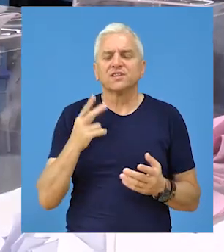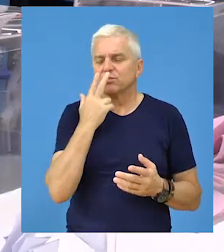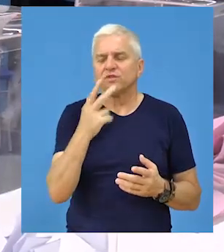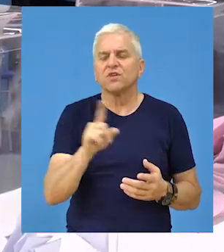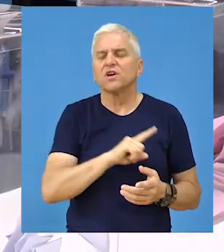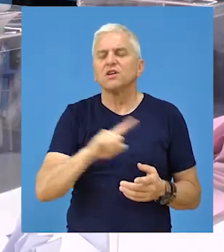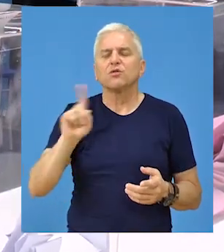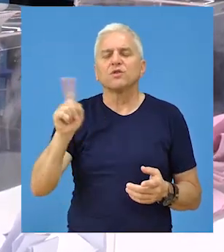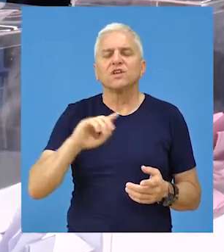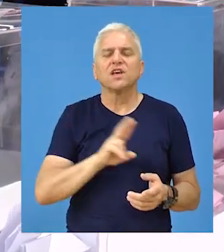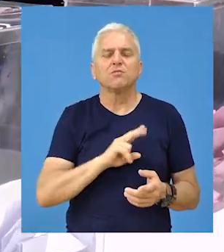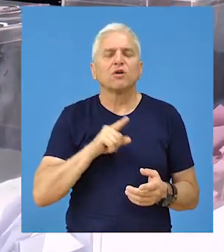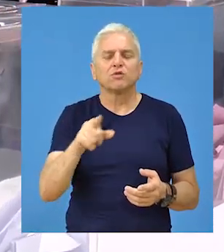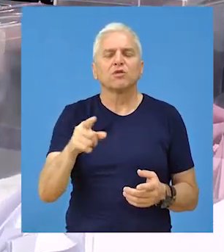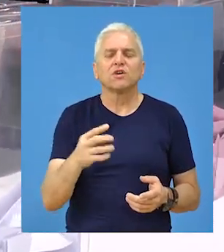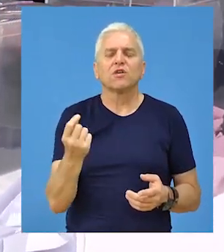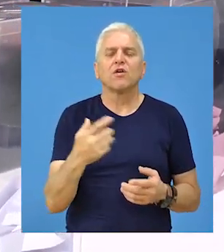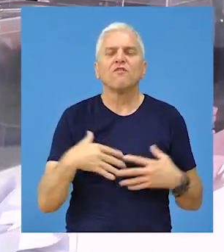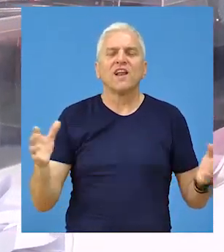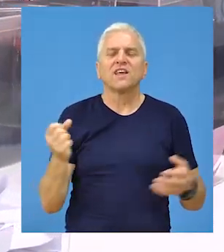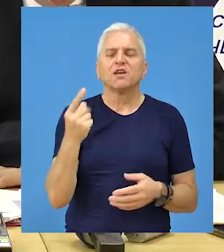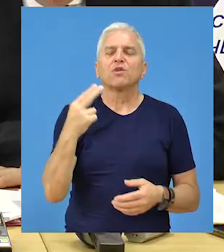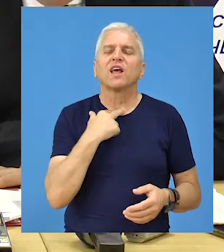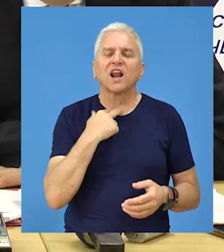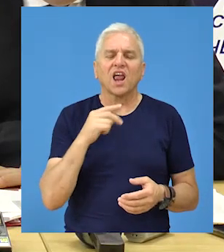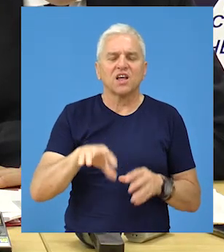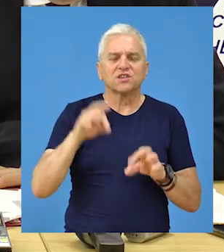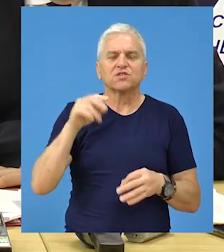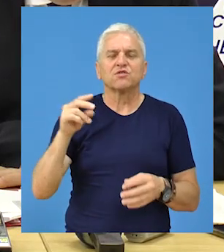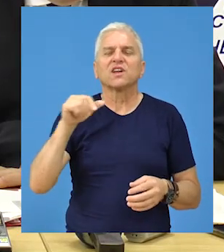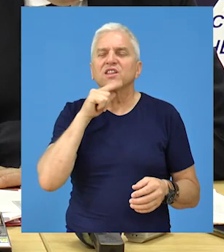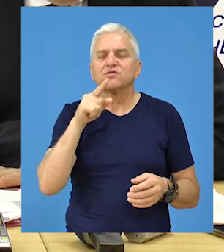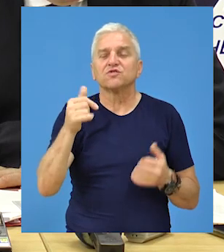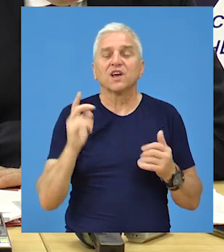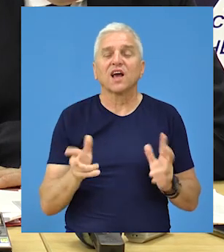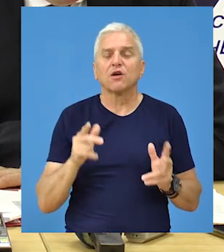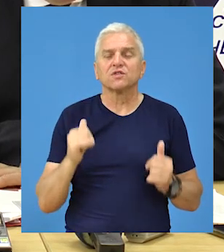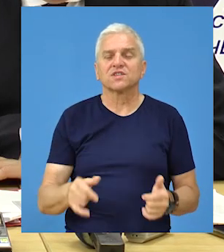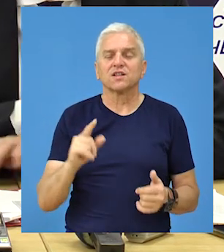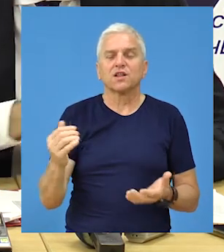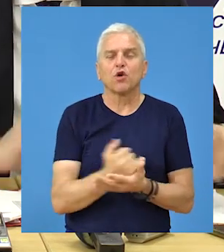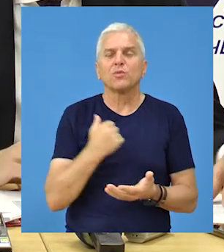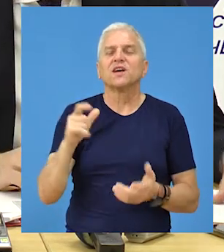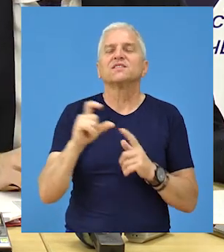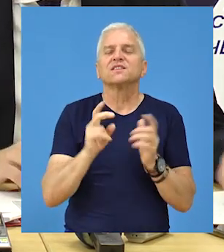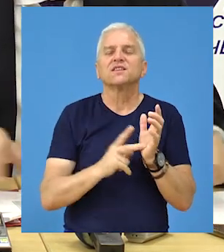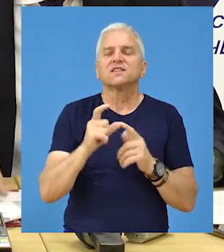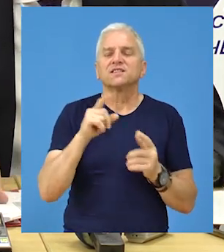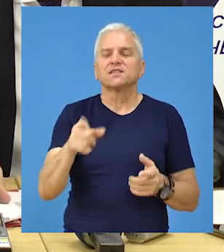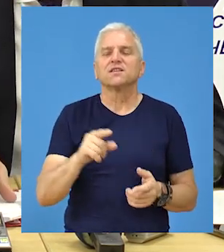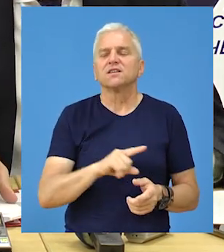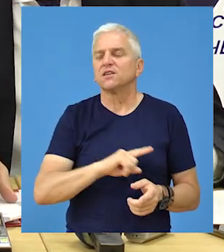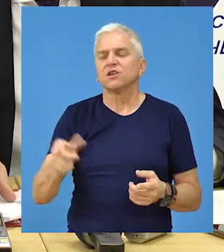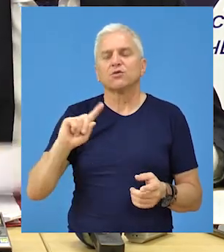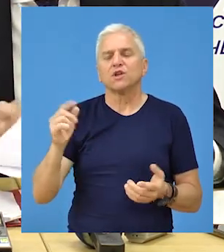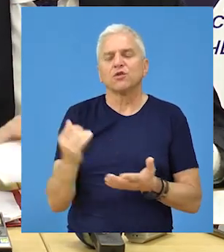nikada niko ne imao toliko broj glasova u Radičeviću kao što je sada dobila Srpska napredna stranka. Sigurno sam da